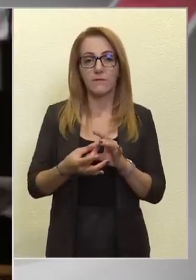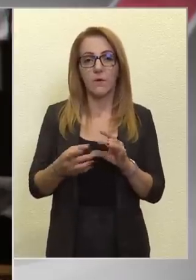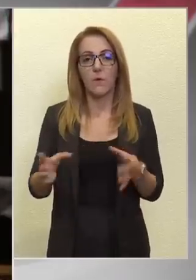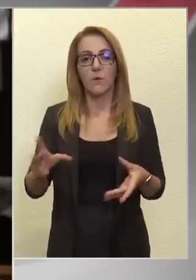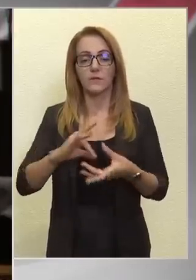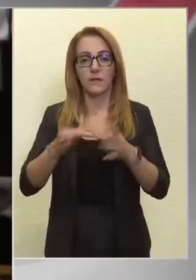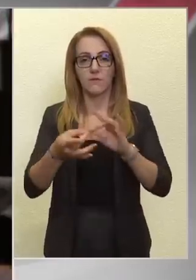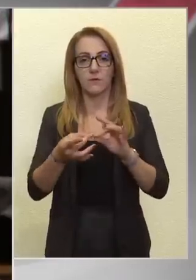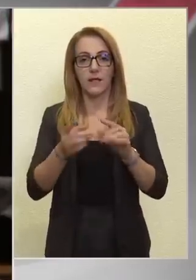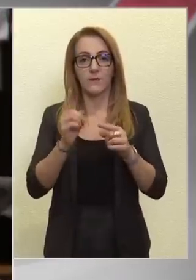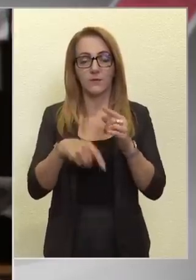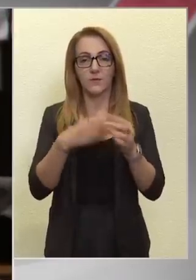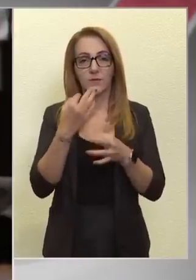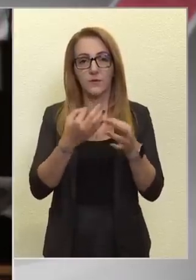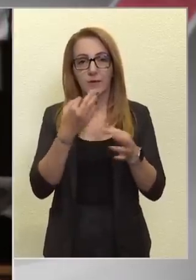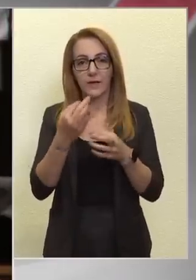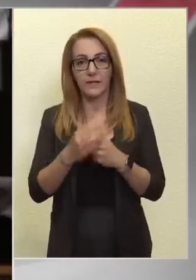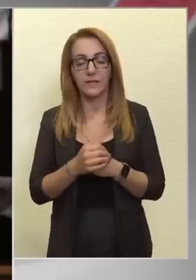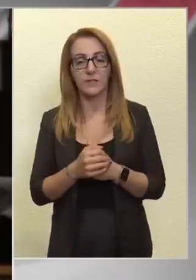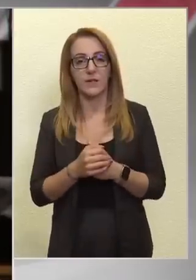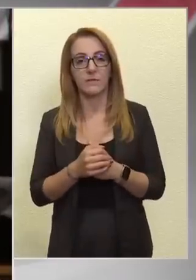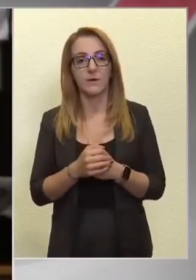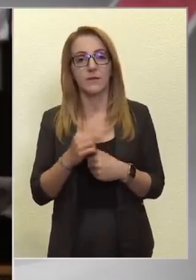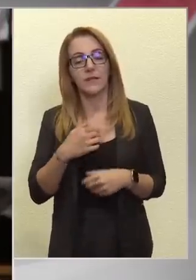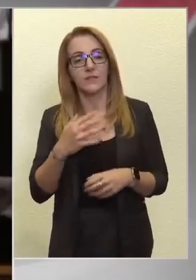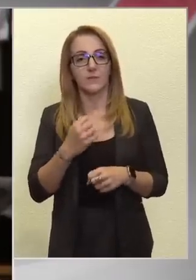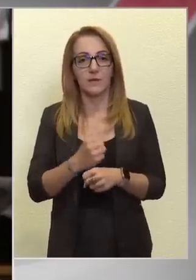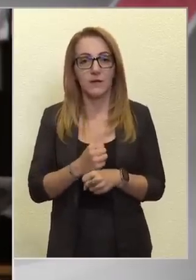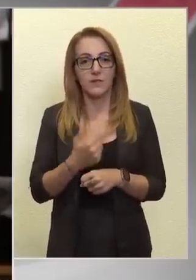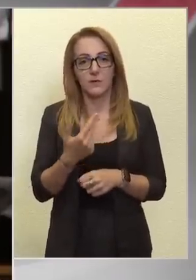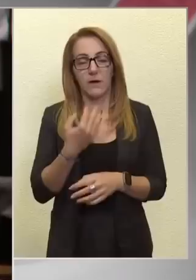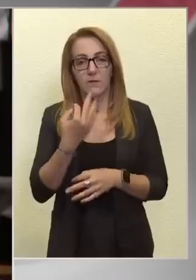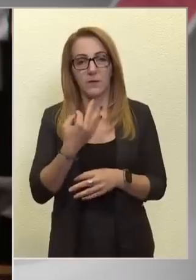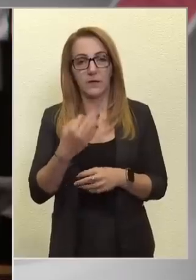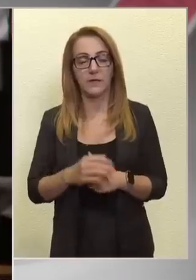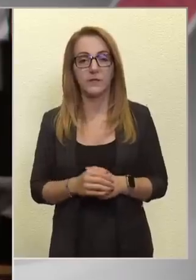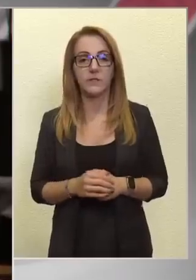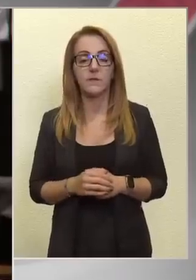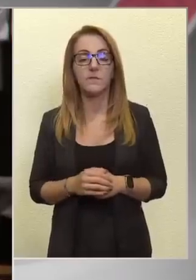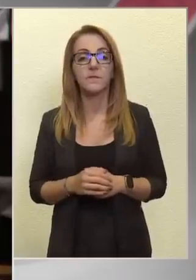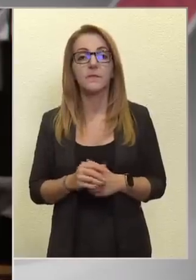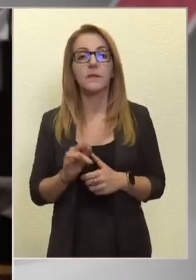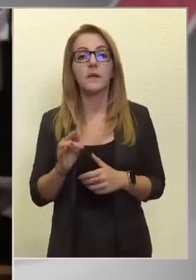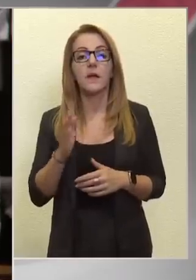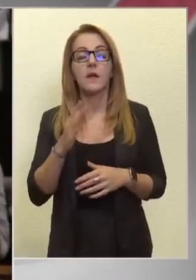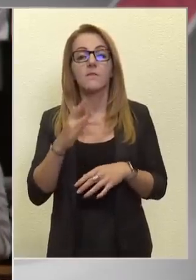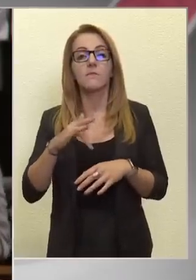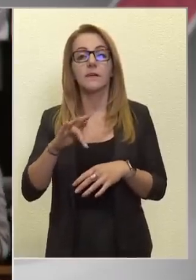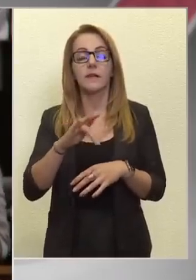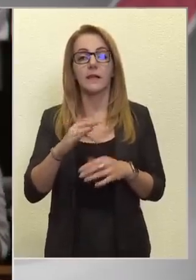kérdésemet, hogy Szóviasszonynak igaza legyen, hogy én is betartom a három kérdést. Ferihegyi repülőtérrel mi történik